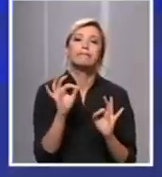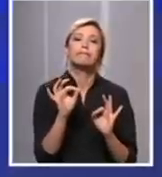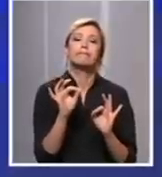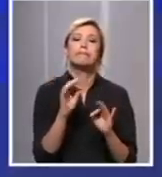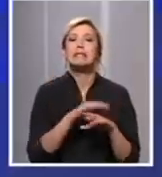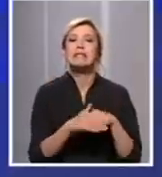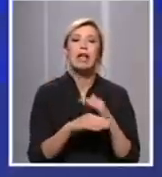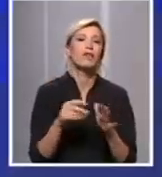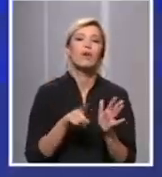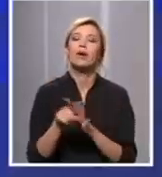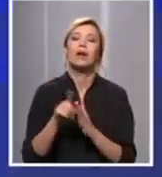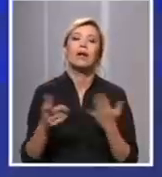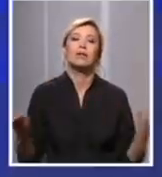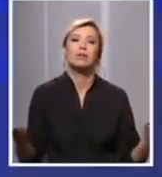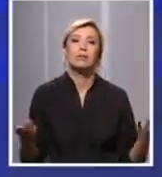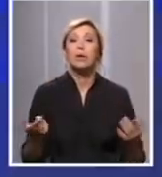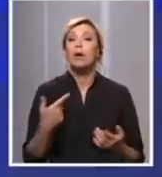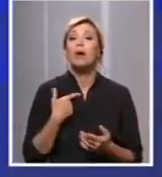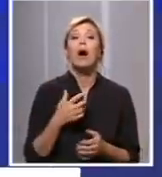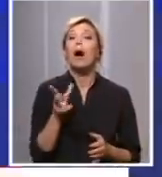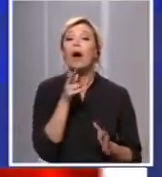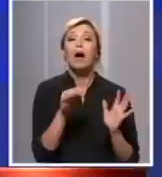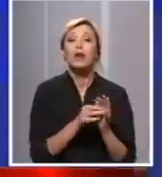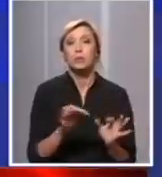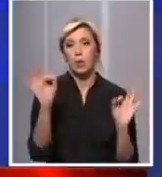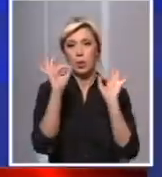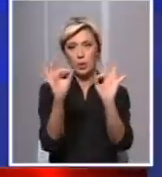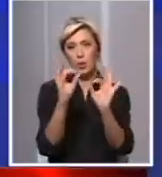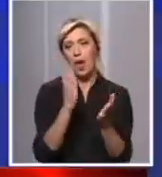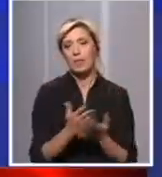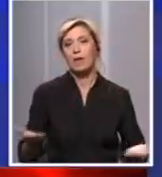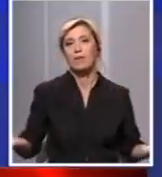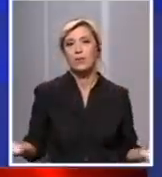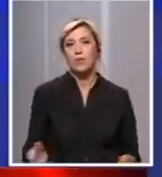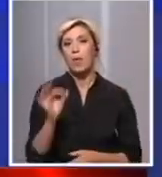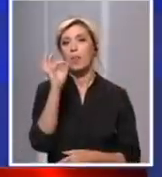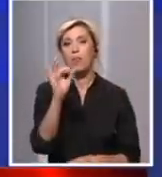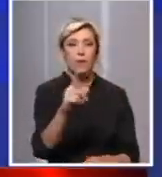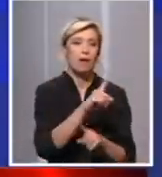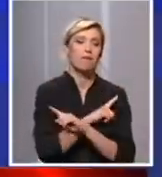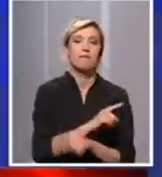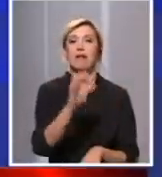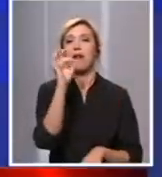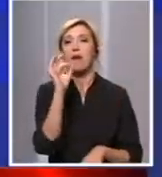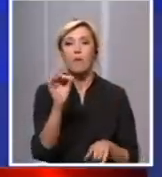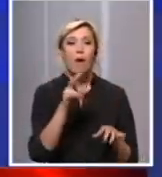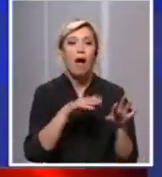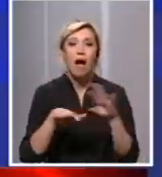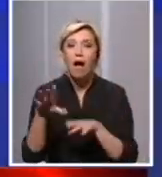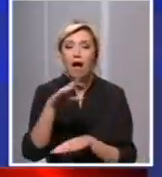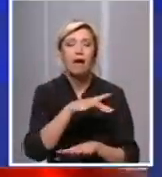jedini željeni rezultat je da uopšte nemamo virusa u cirkulaciji, da nemamo nijedan smrtni slučaj pre svega, pa